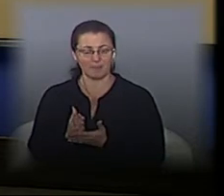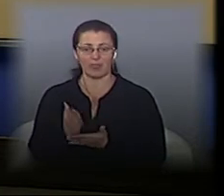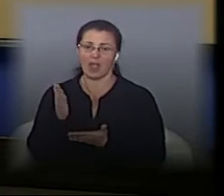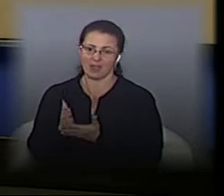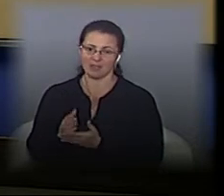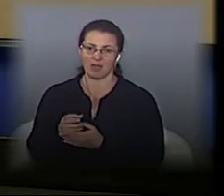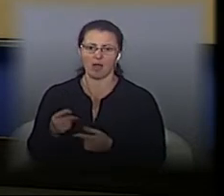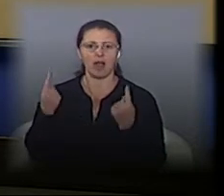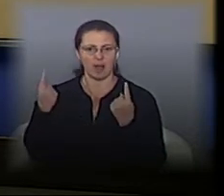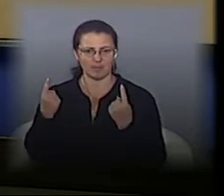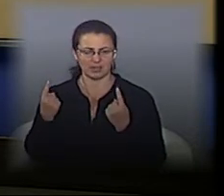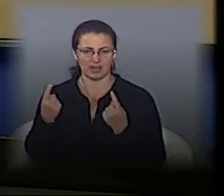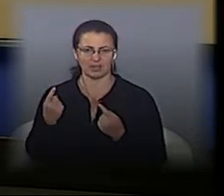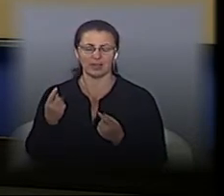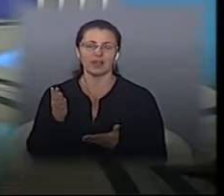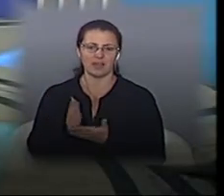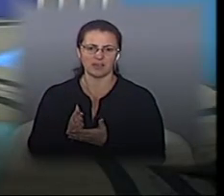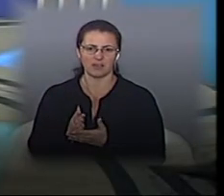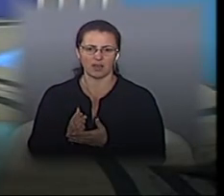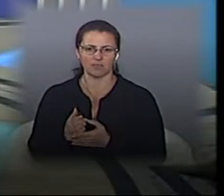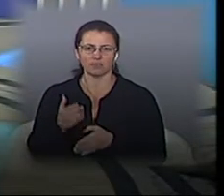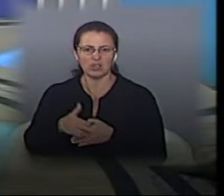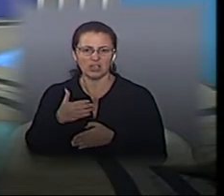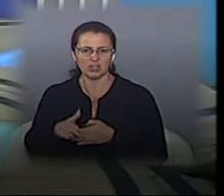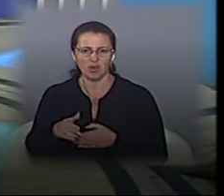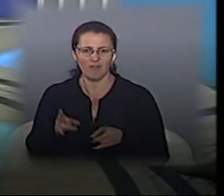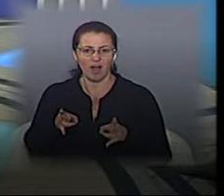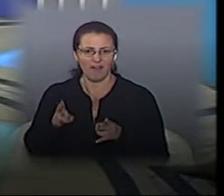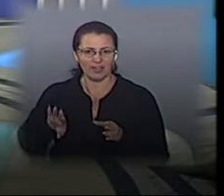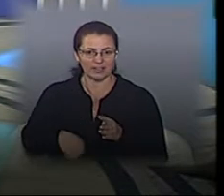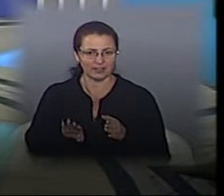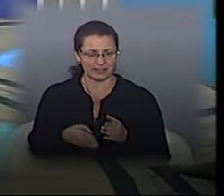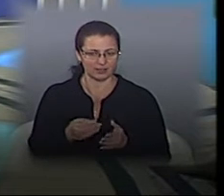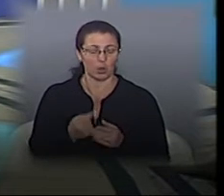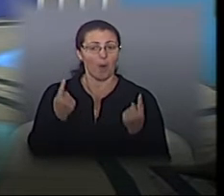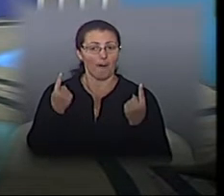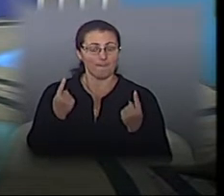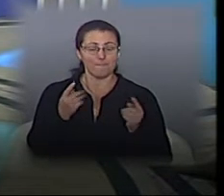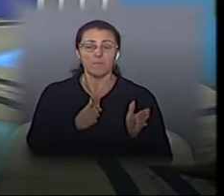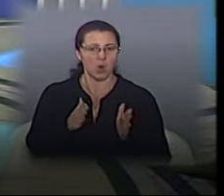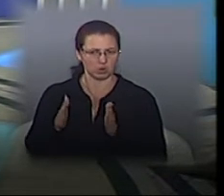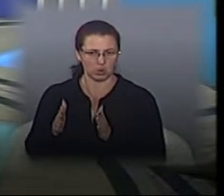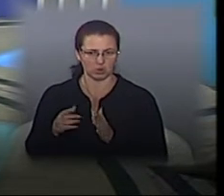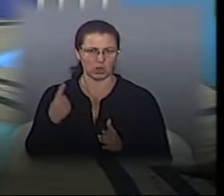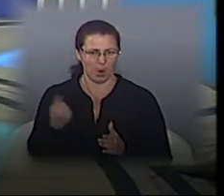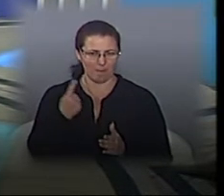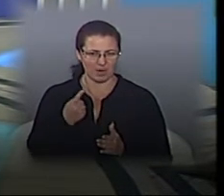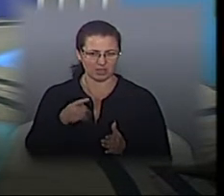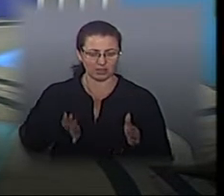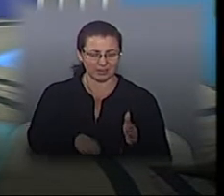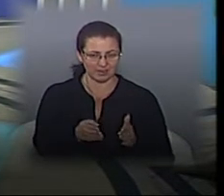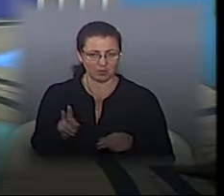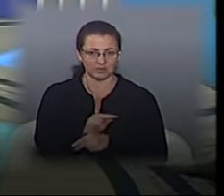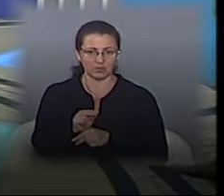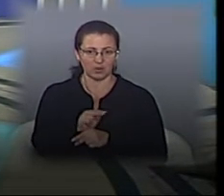так? Є ліквідація аварійної ямкості. Поточний ремонт доріг і ліквідацію районної аварійної ямкості здійснюють